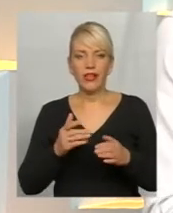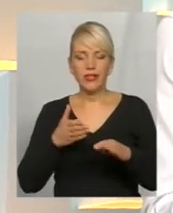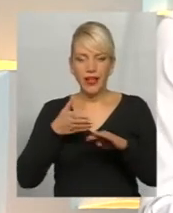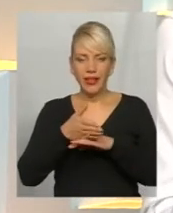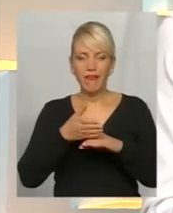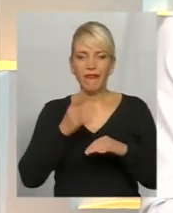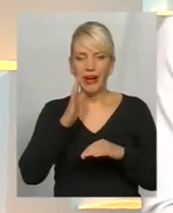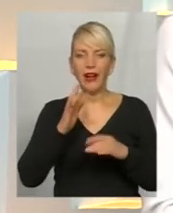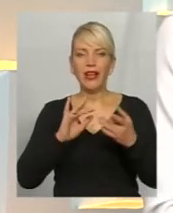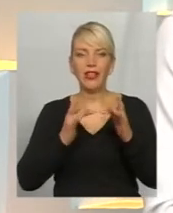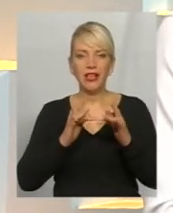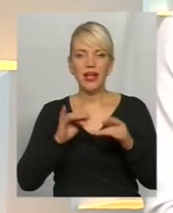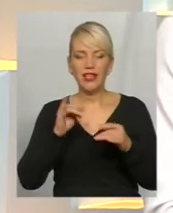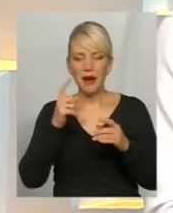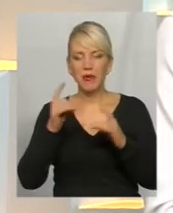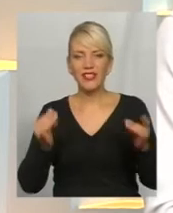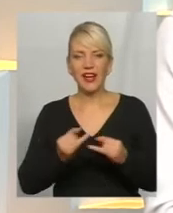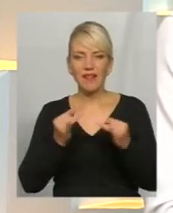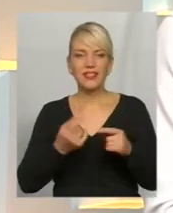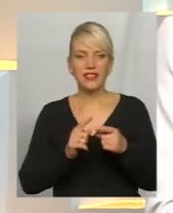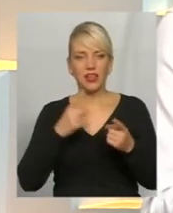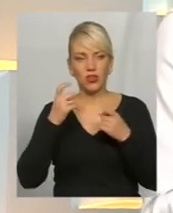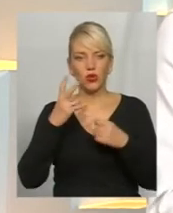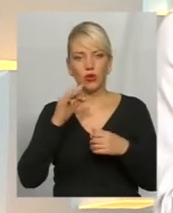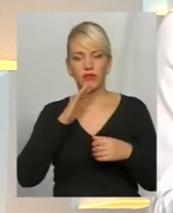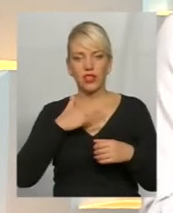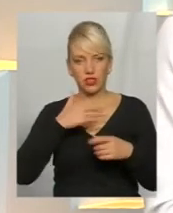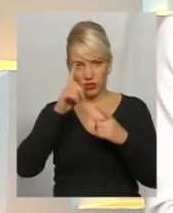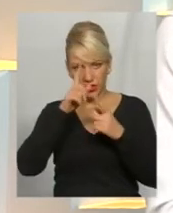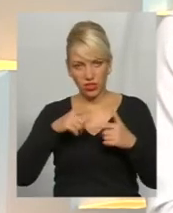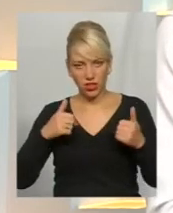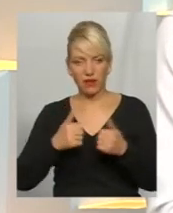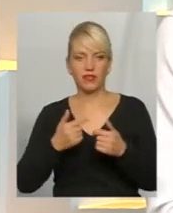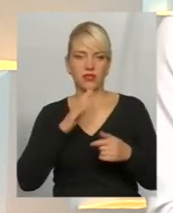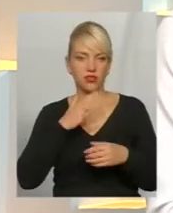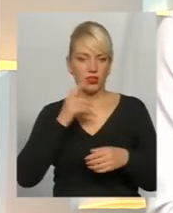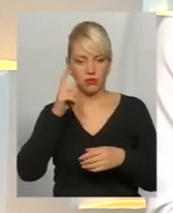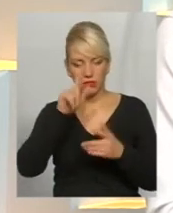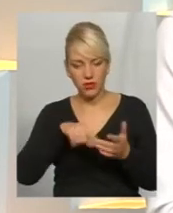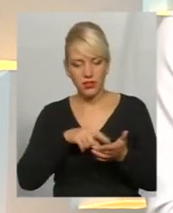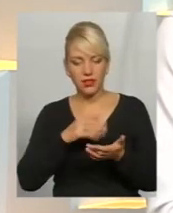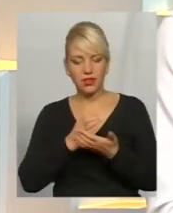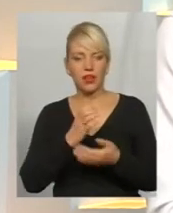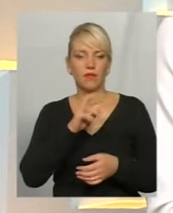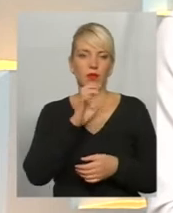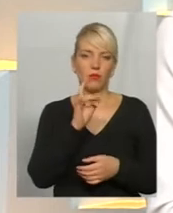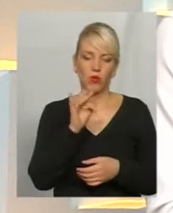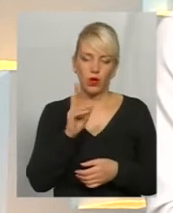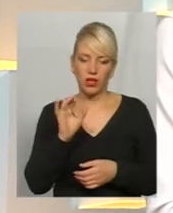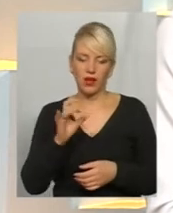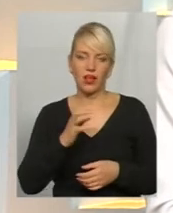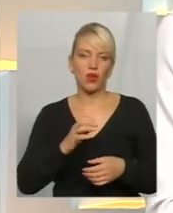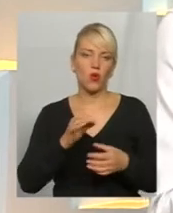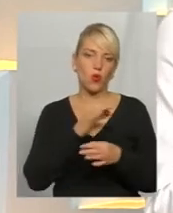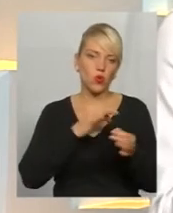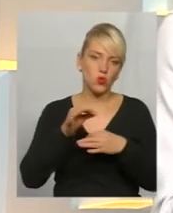поцікавитись інформацією. Але все ж таки в нашій країні, в нашому місті є страхові брокери, консультанти з страхування